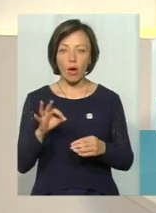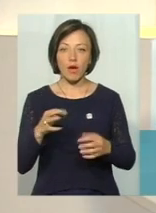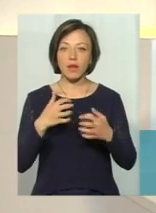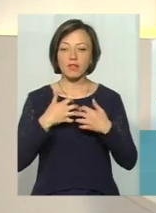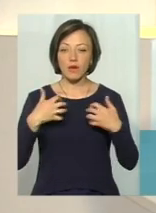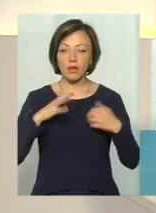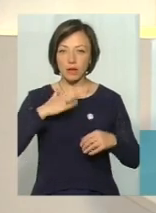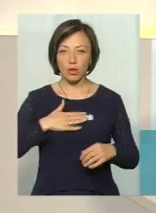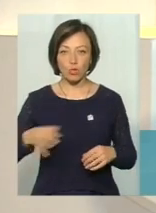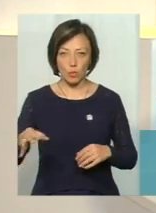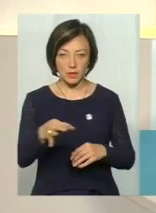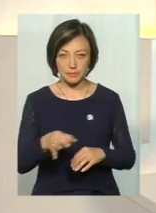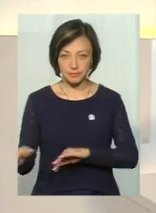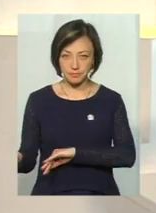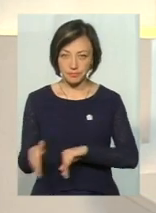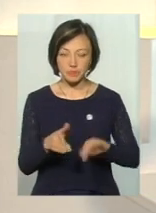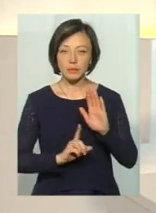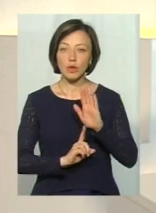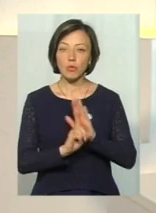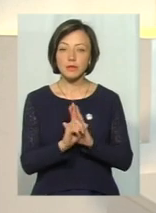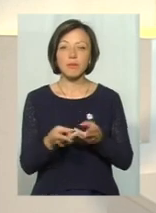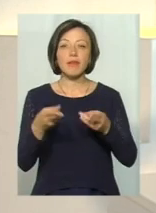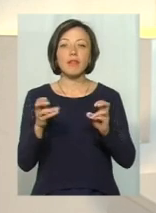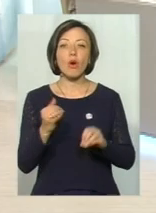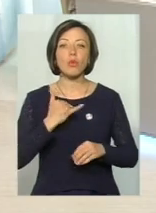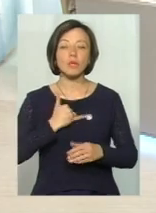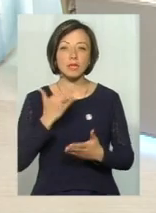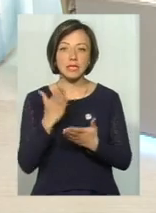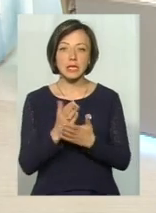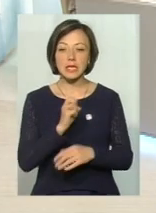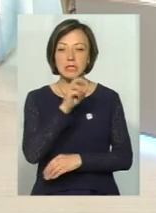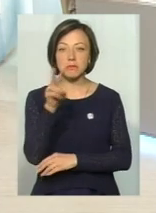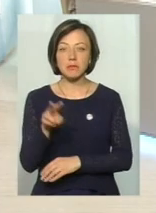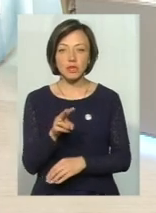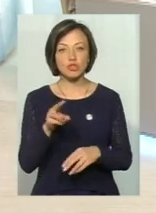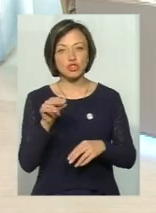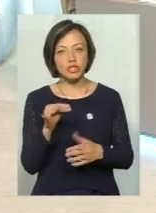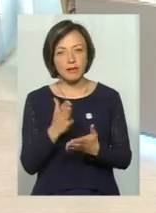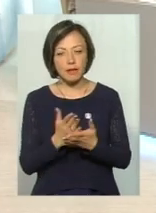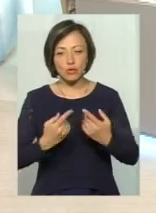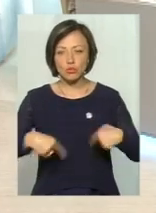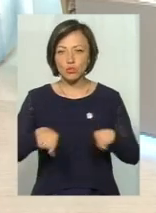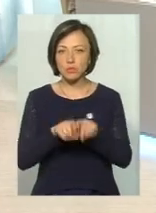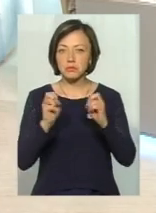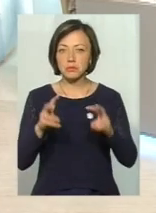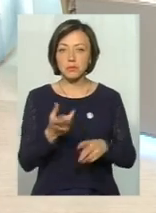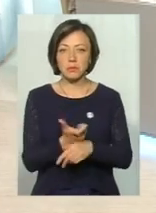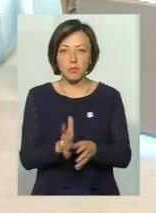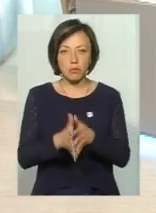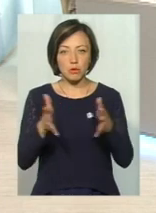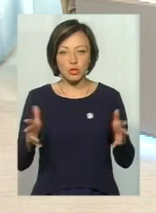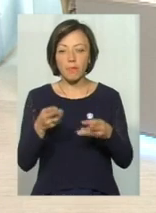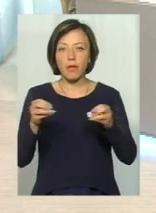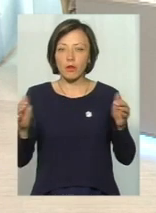Валентин, давайте почнемо одразу з того, а теж вводяться у нас змії. Чи є якісь критичні зони, де їх найбільше, де